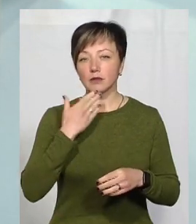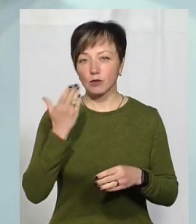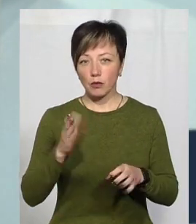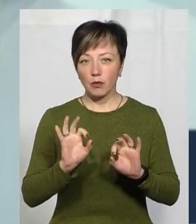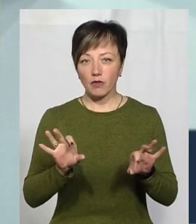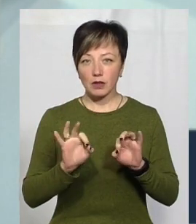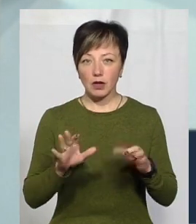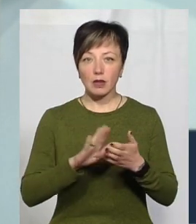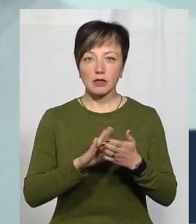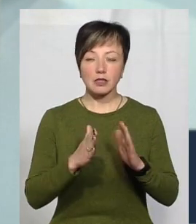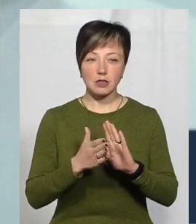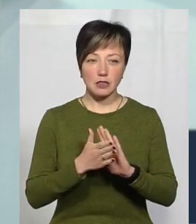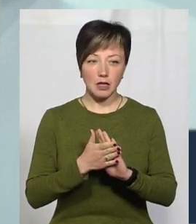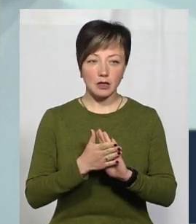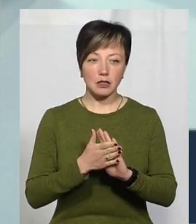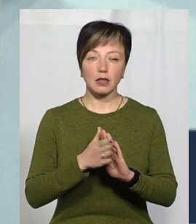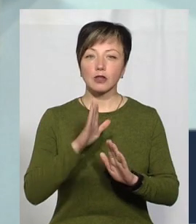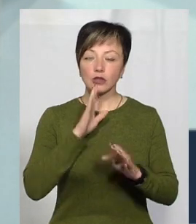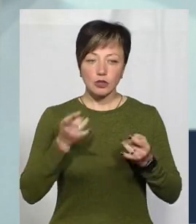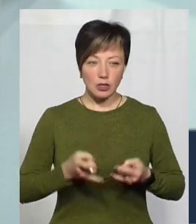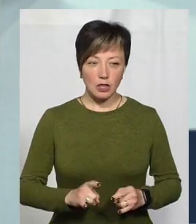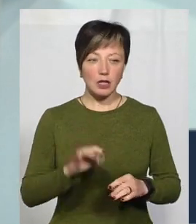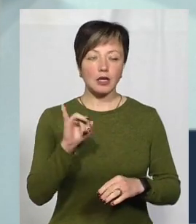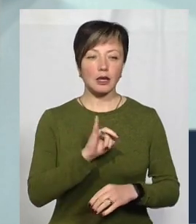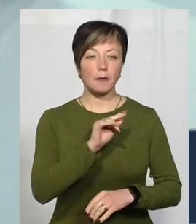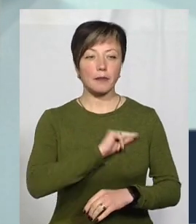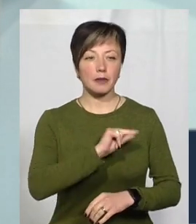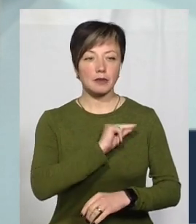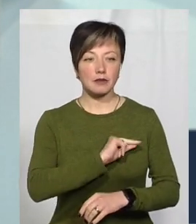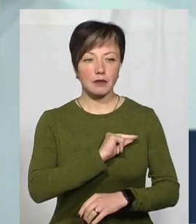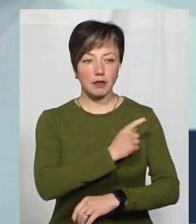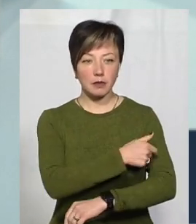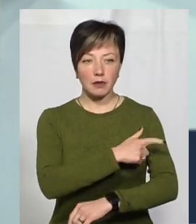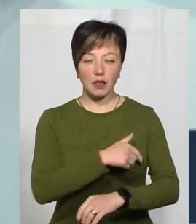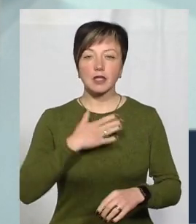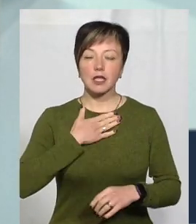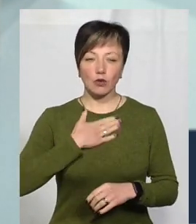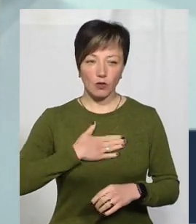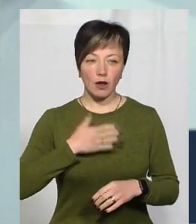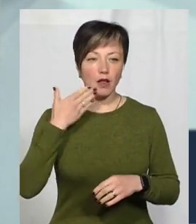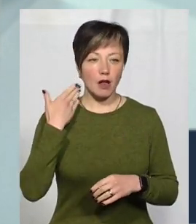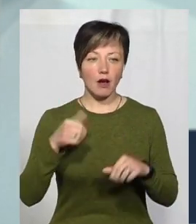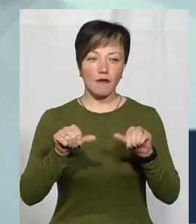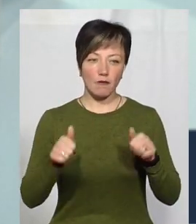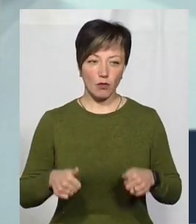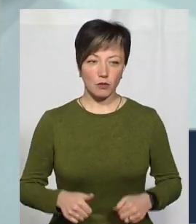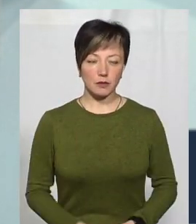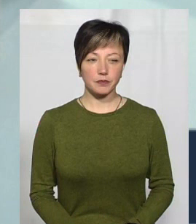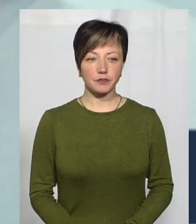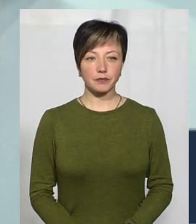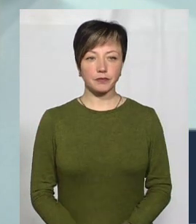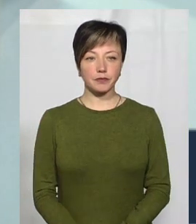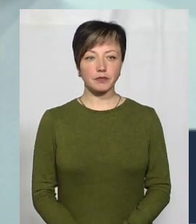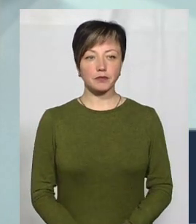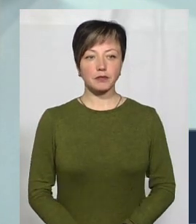Стан породілі і стан кушерки, яка захворіла, задовільний. Легка форма, як говорив Олександр